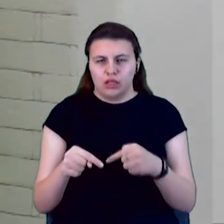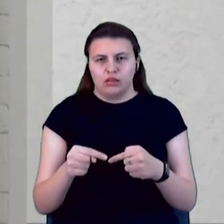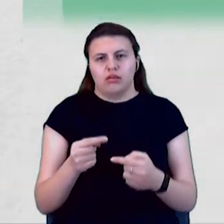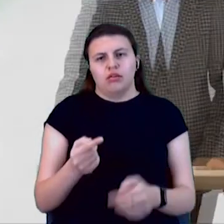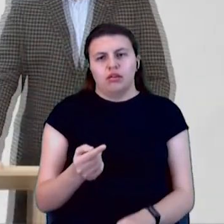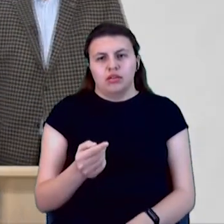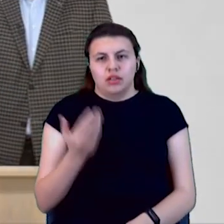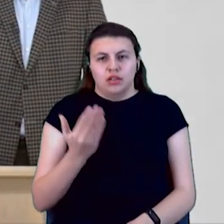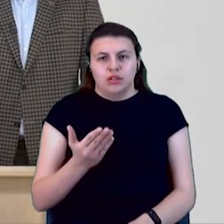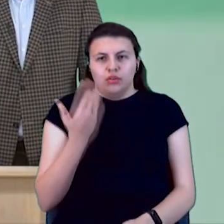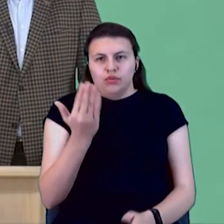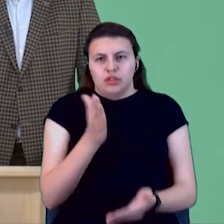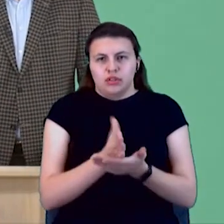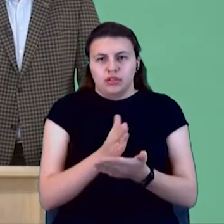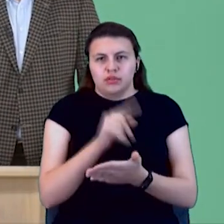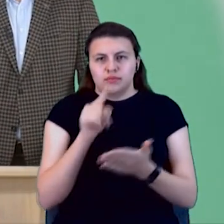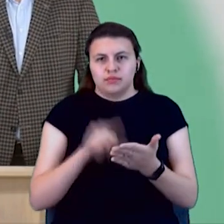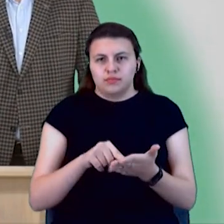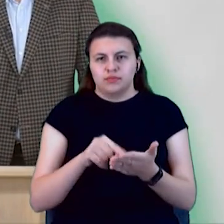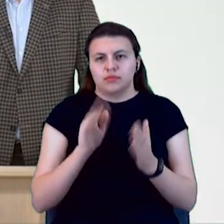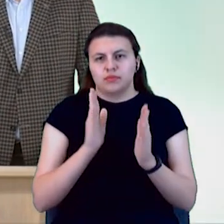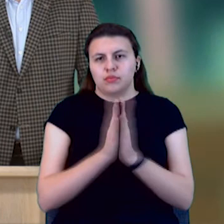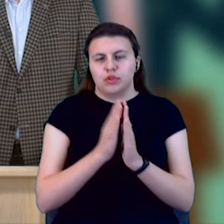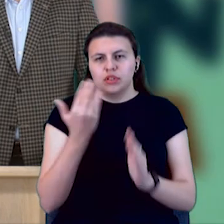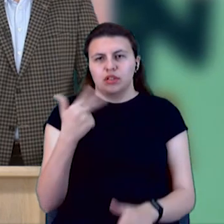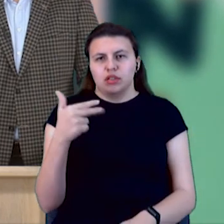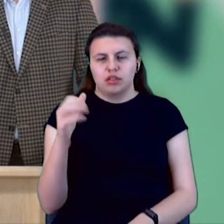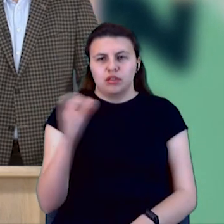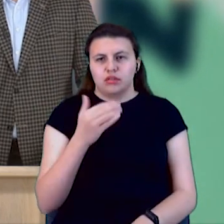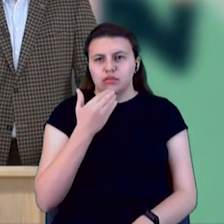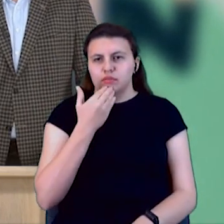маєте запитання, то я прошу його поставити за 30 секунд пану Володимиру.